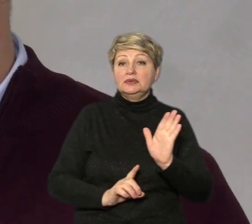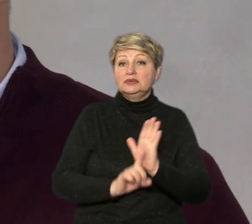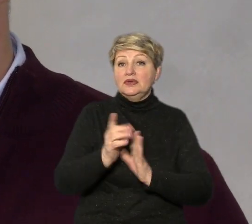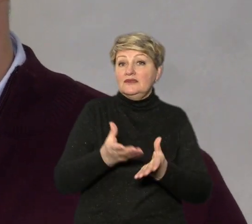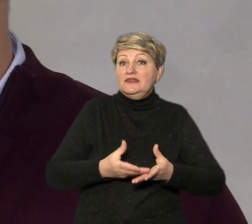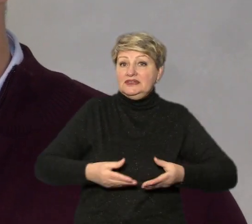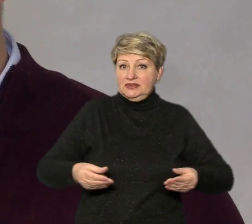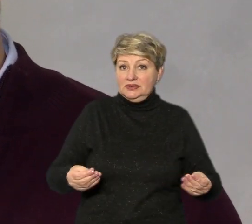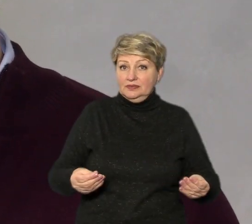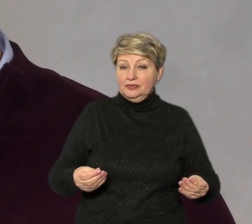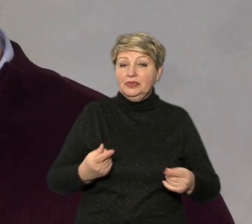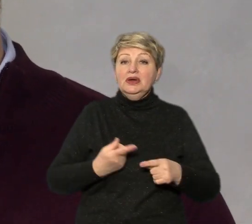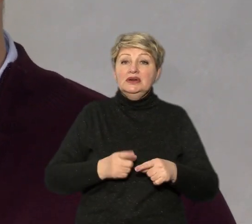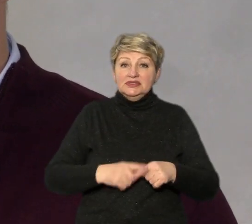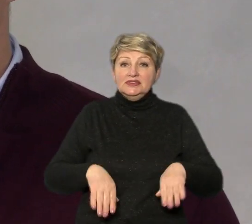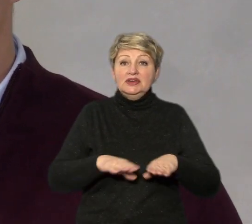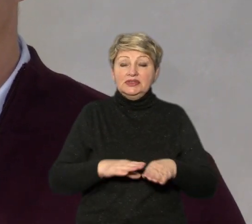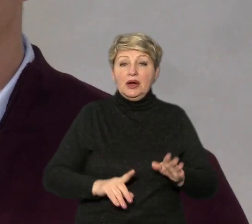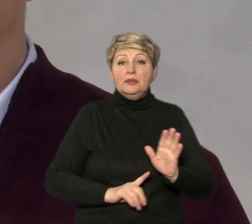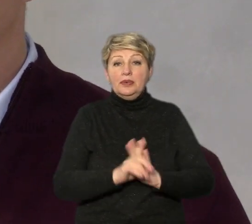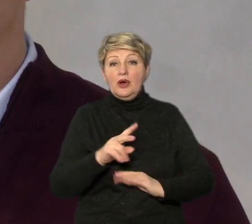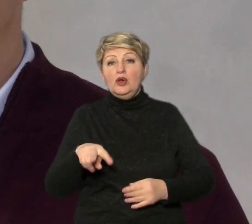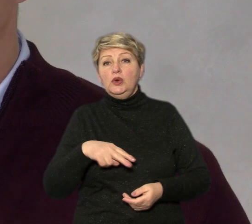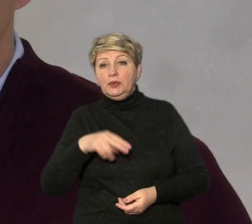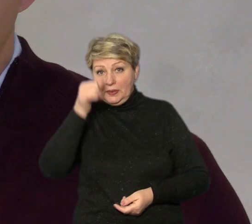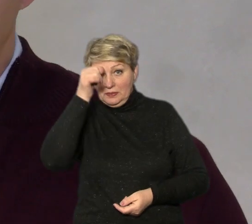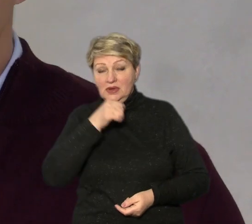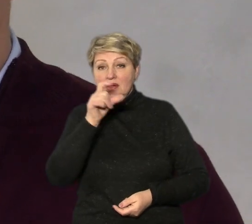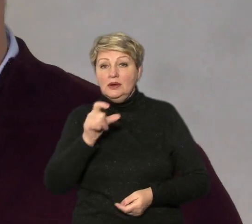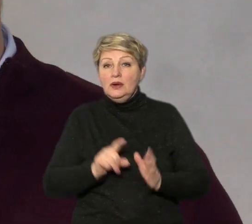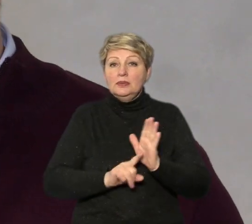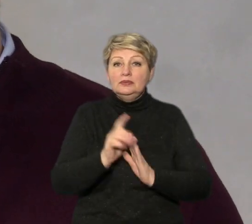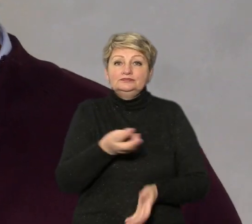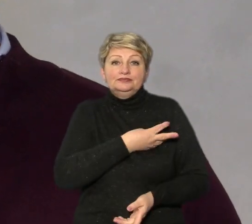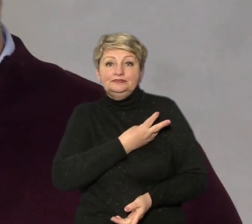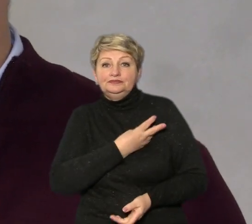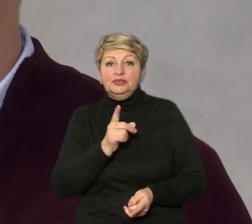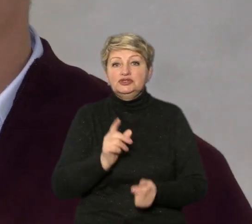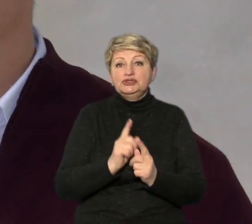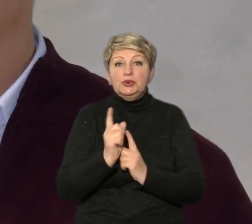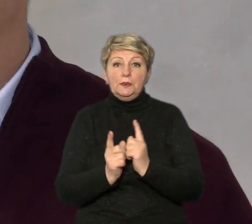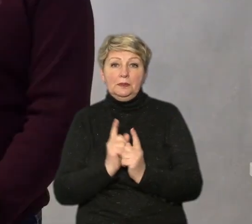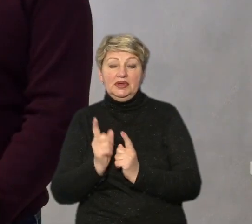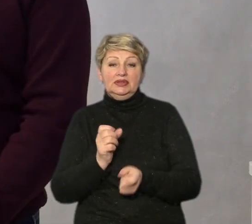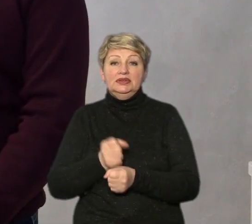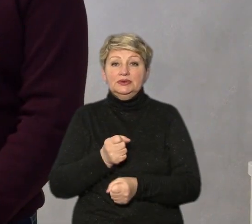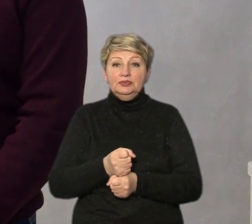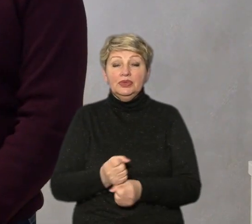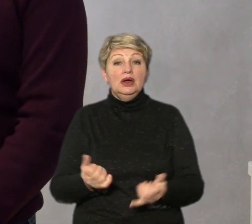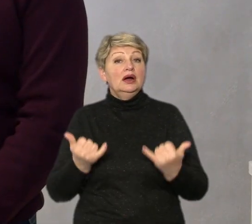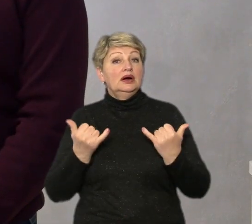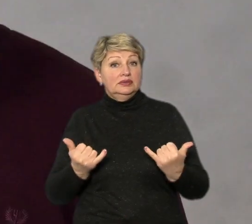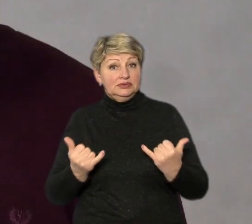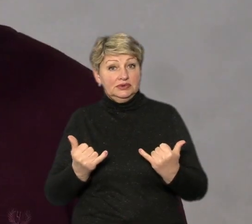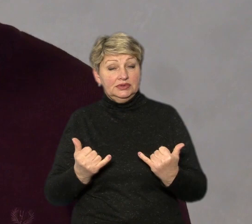весни. Це так почалося. З лютого, з весни люди починають бажати щось змінювати, щось робити. Нині ж, додає